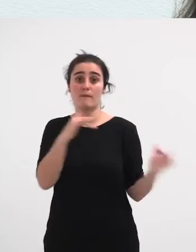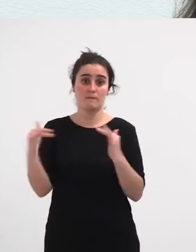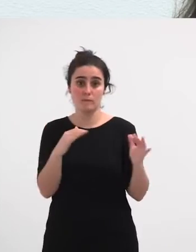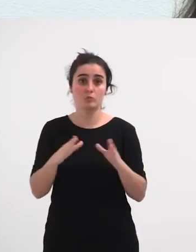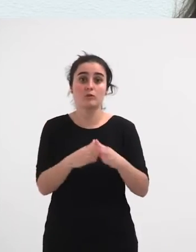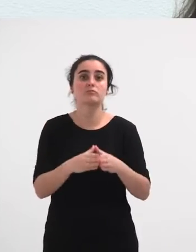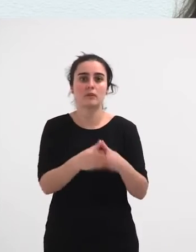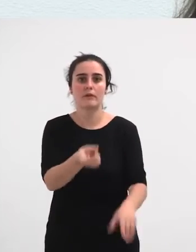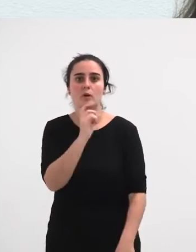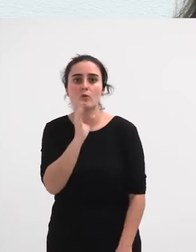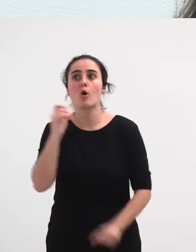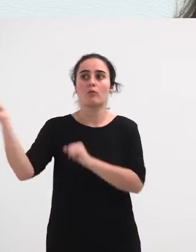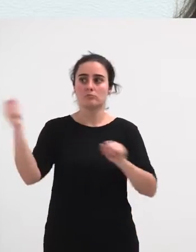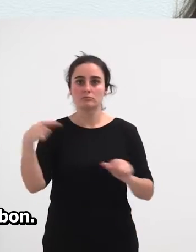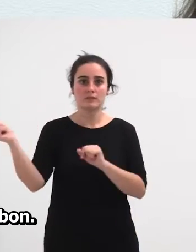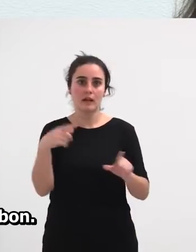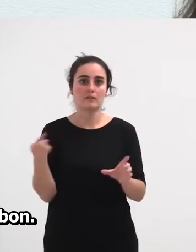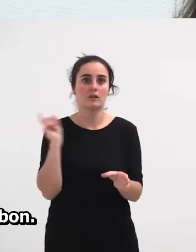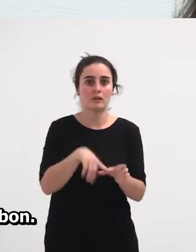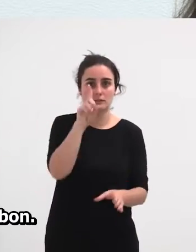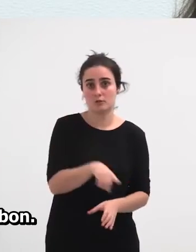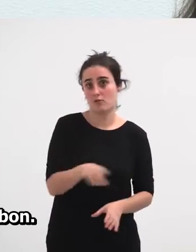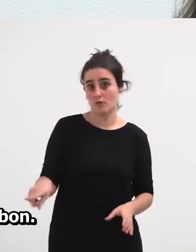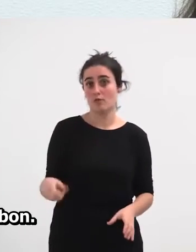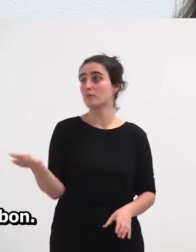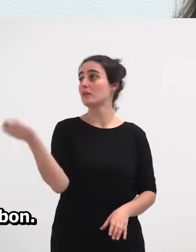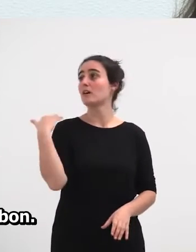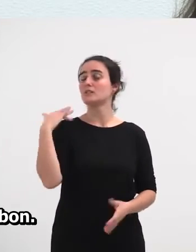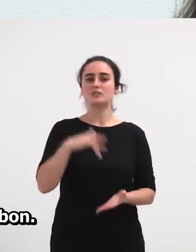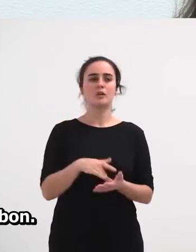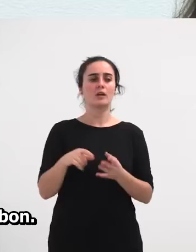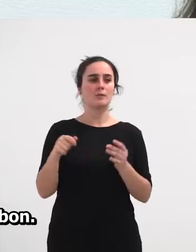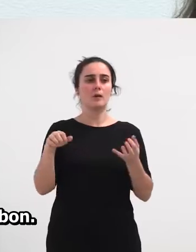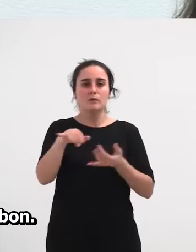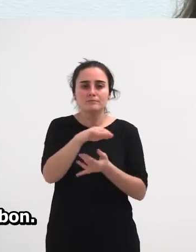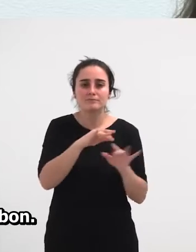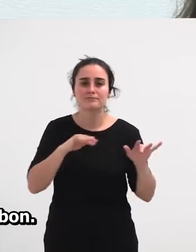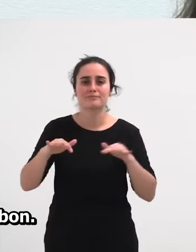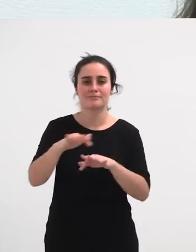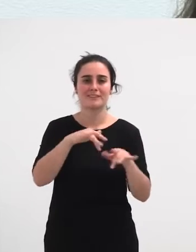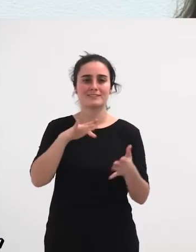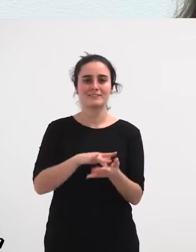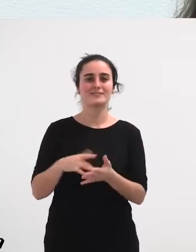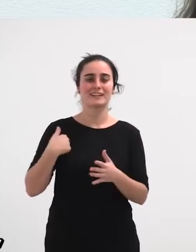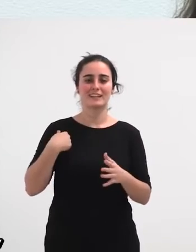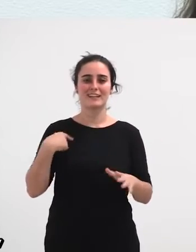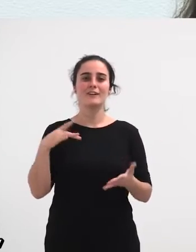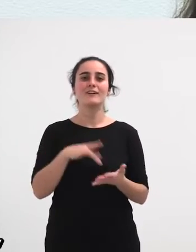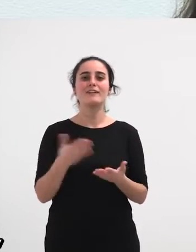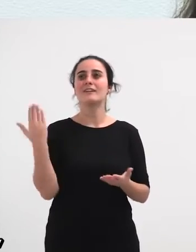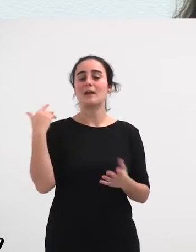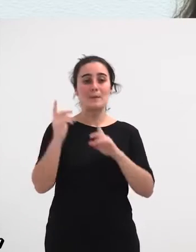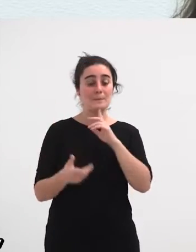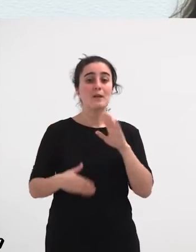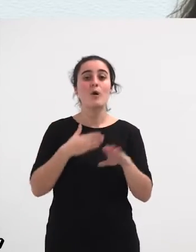atzerritarrak sartzeari buruz. Aurrekoan, bazegoen zurrumurru bat, bilbon, egon nintzen azaleen nabeta bosten, eta bazegoen zurrumurru bat, orain